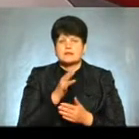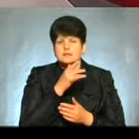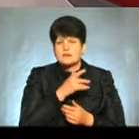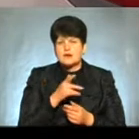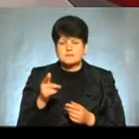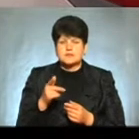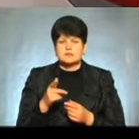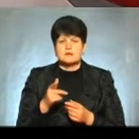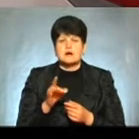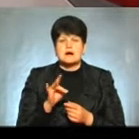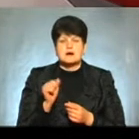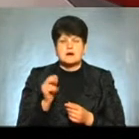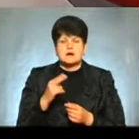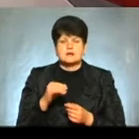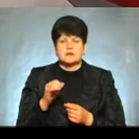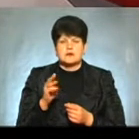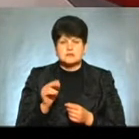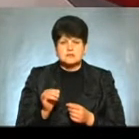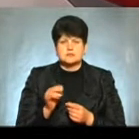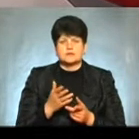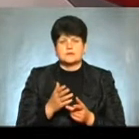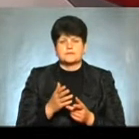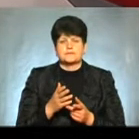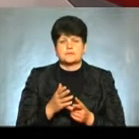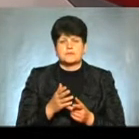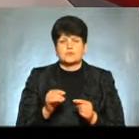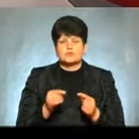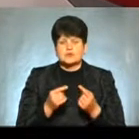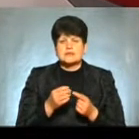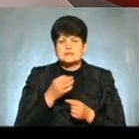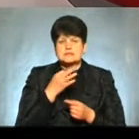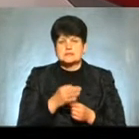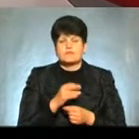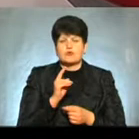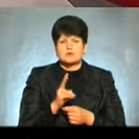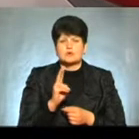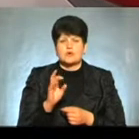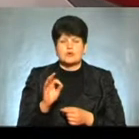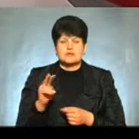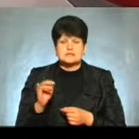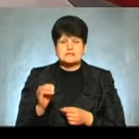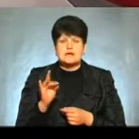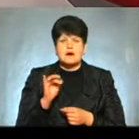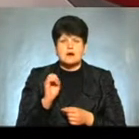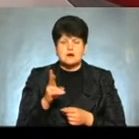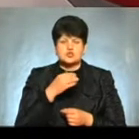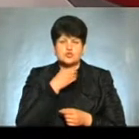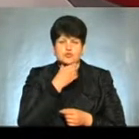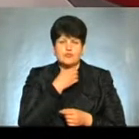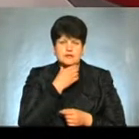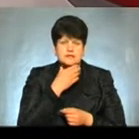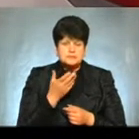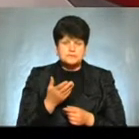– радіаційно асоційовані захворювання І до них, як сказав Костянтин Олександрович, належить рак щитоподібної залози